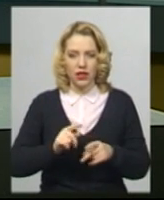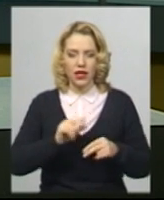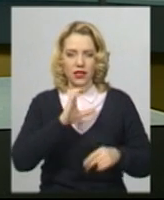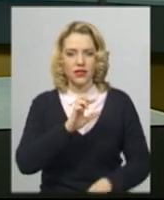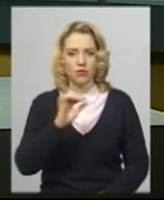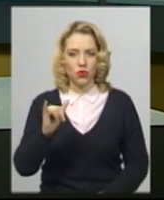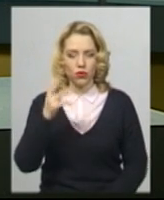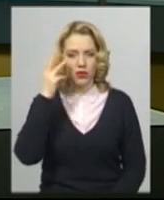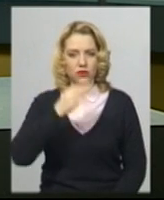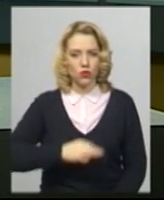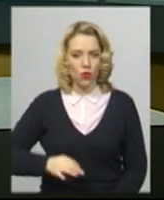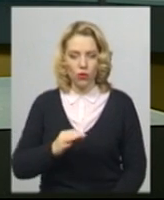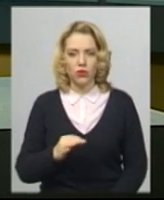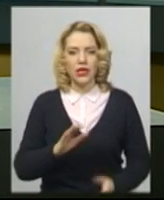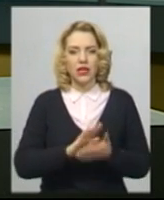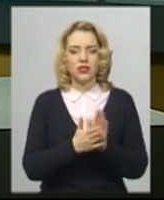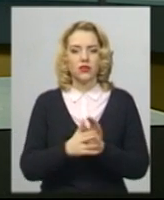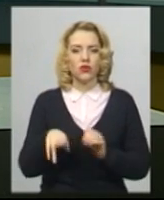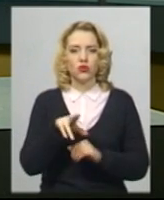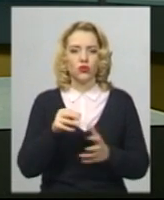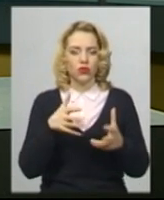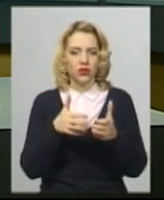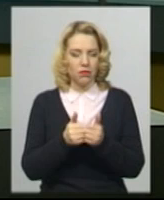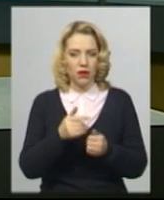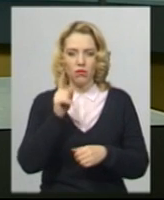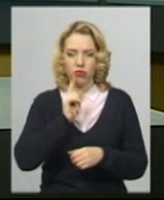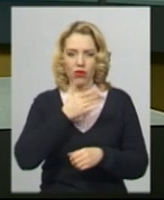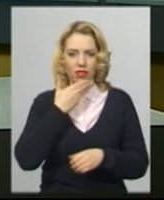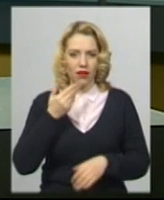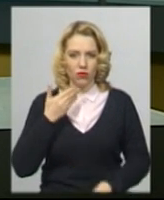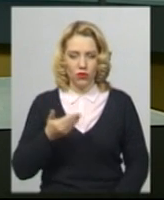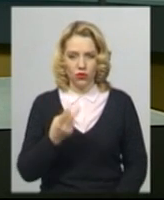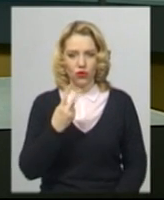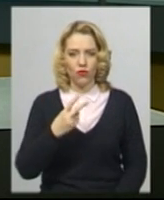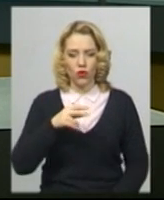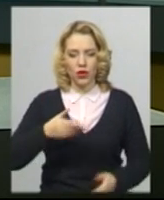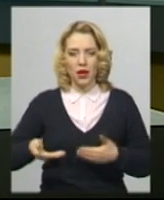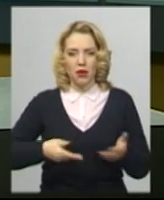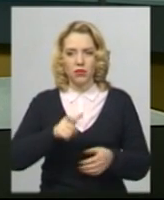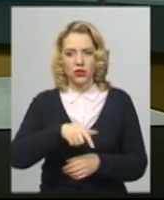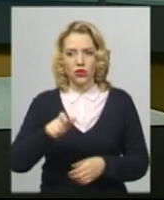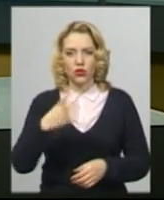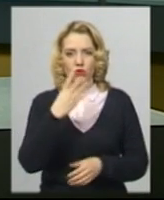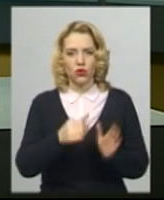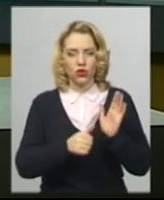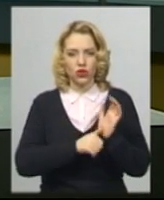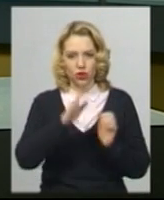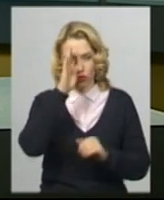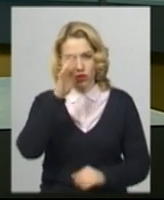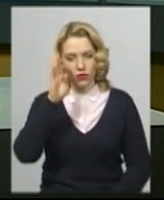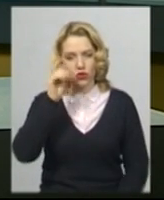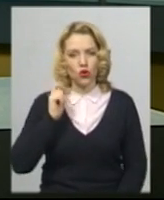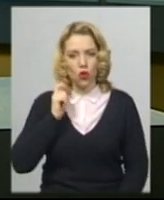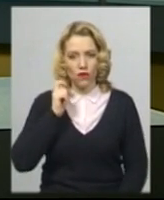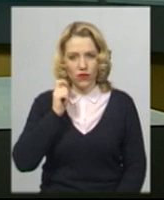Хмельницької області ситуацію щодо ДТП поки не коментують. Нагадаю, двоє пішоходів – 46-річний чоловік та жінка, особу